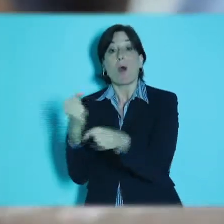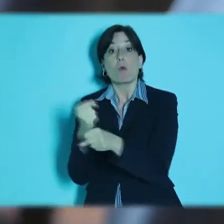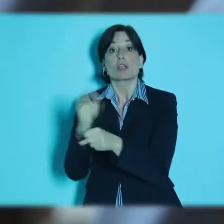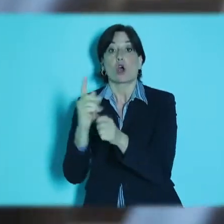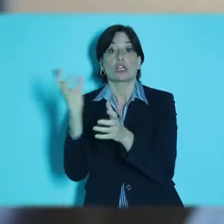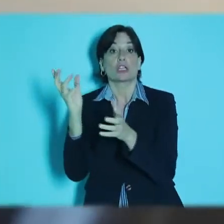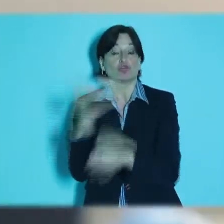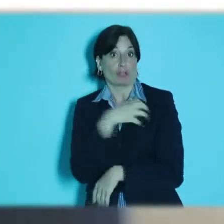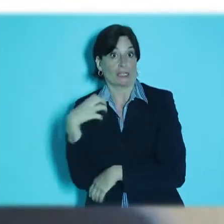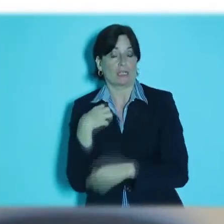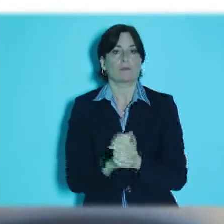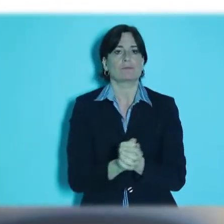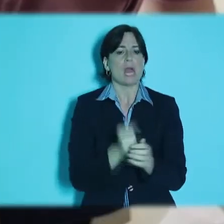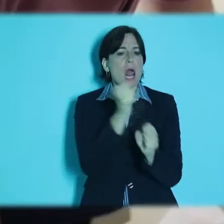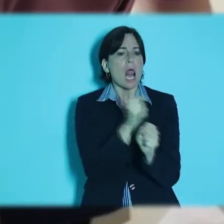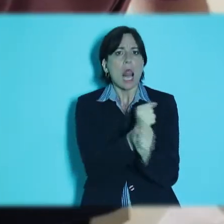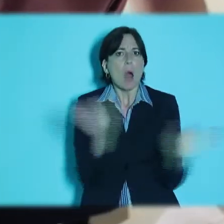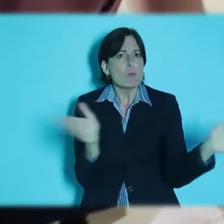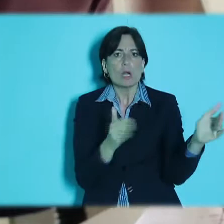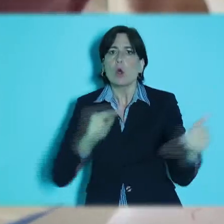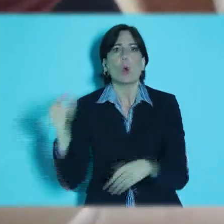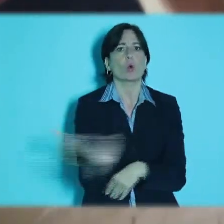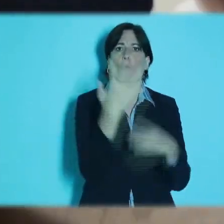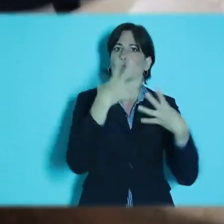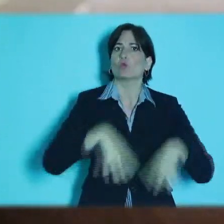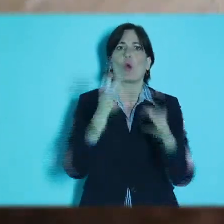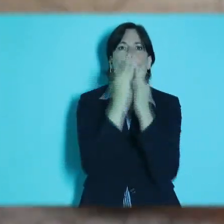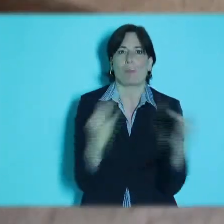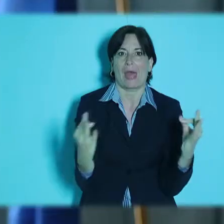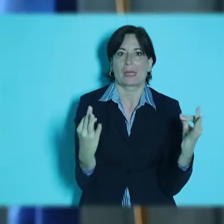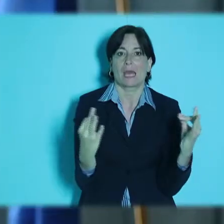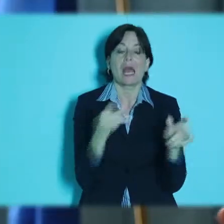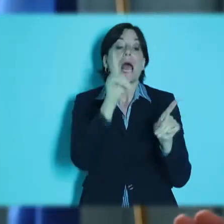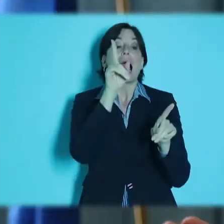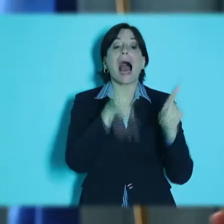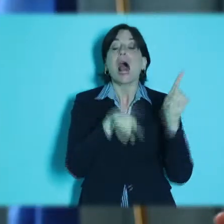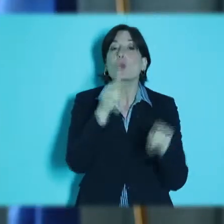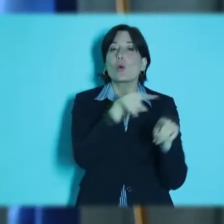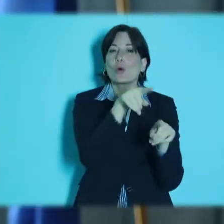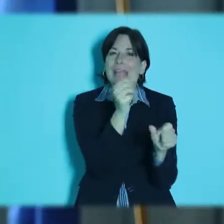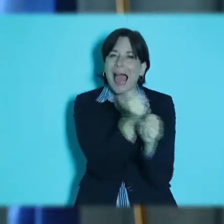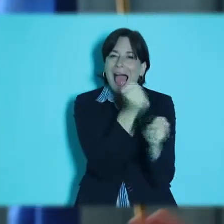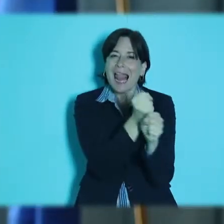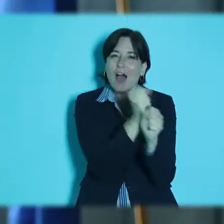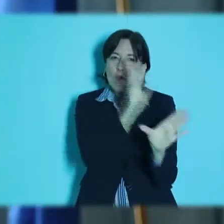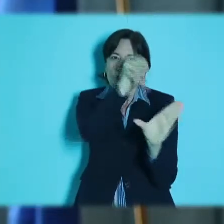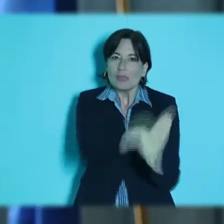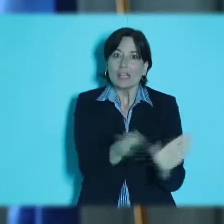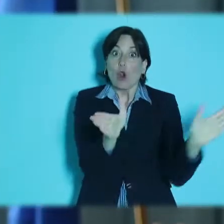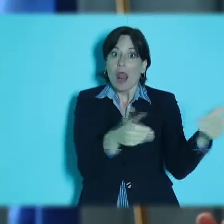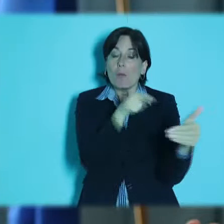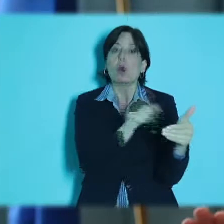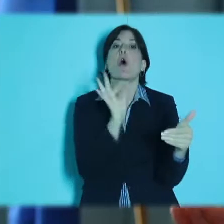carattere scientifico. Sono laboratori che funzionano molto bene perché alcuni sono assolutamente